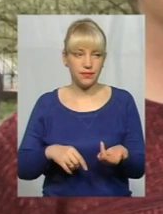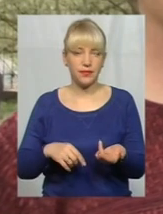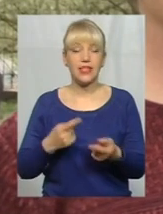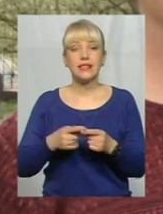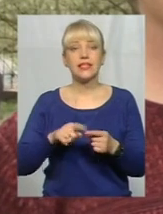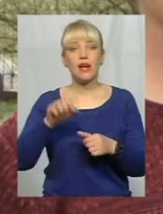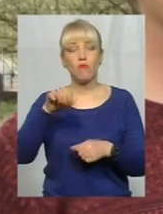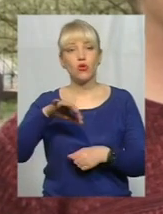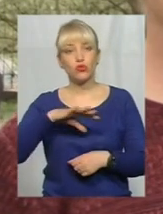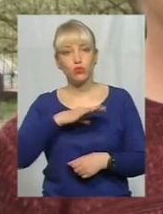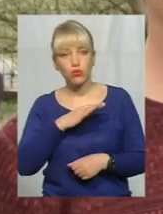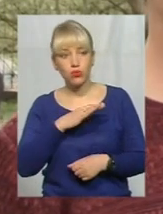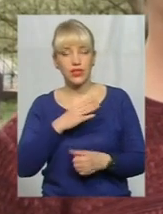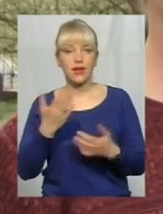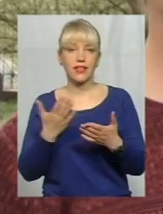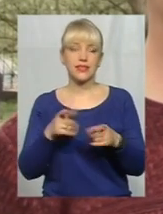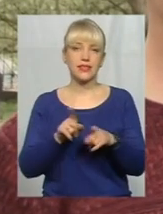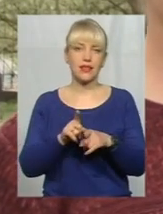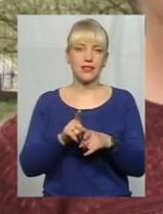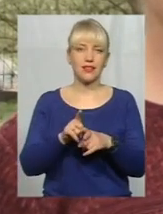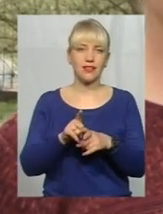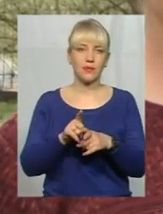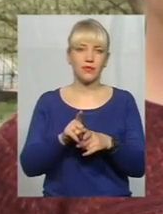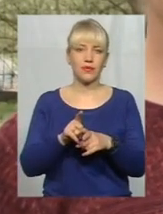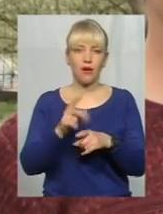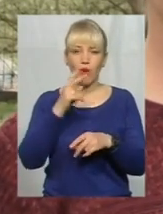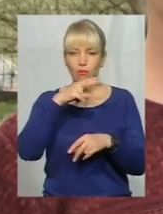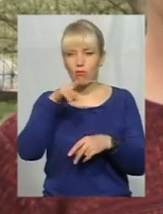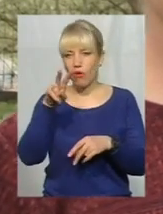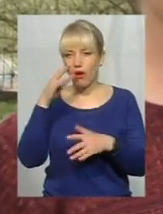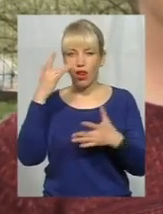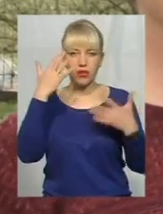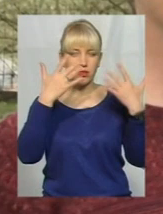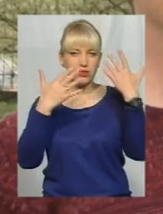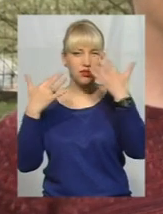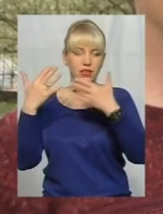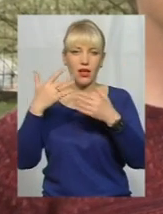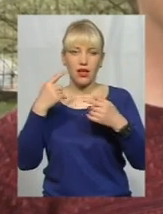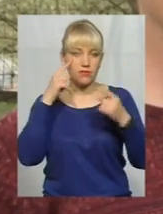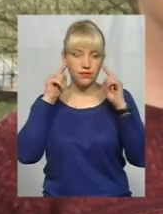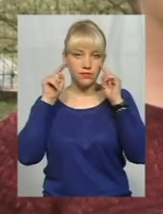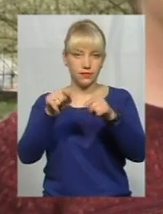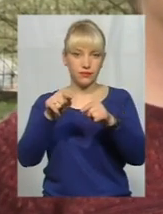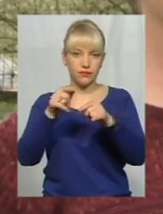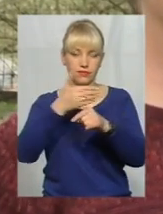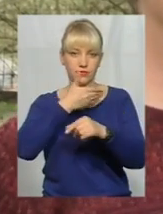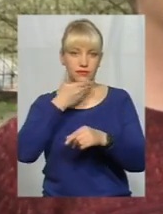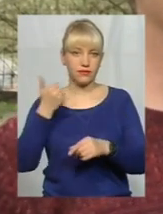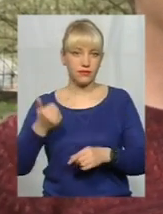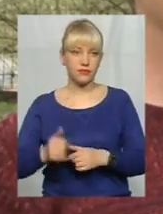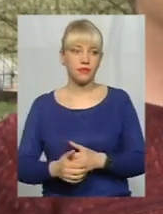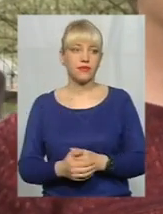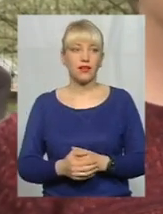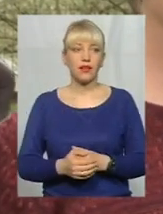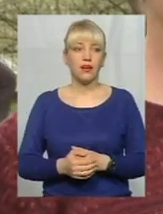це може бути якийсь такий мутний погляд, який не фокусується в якусь певну точку.